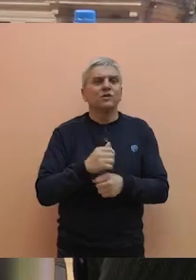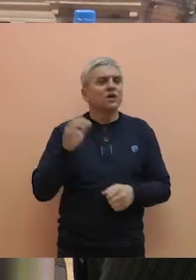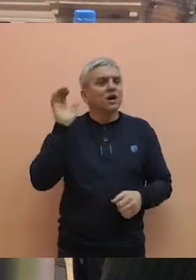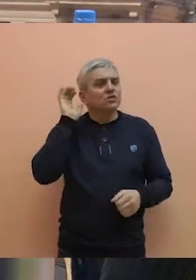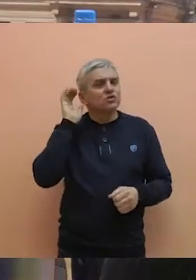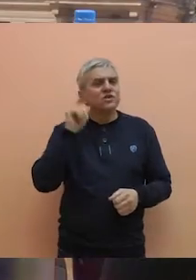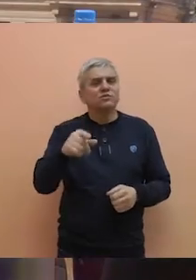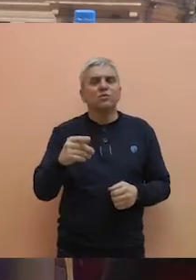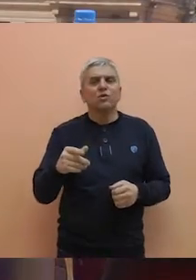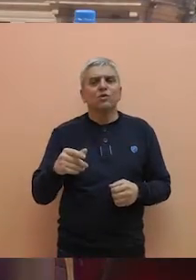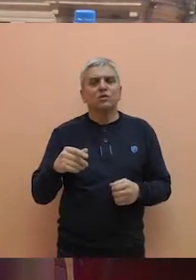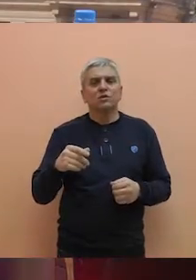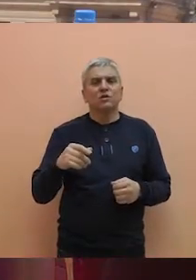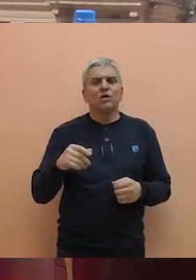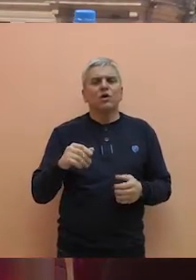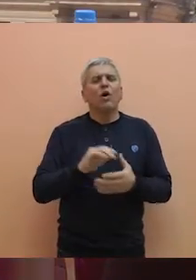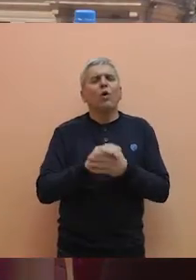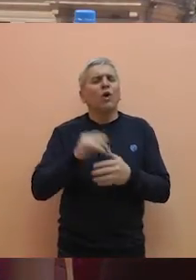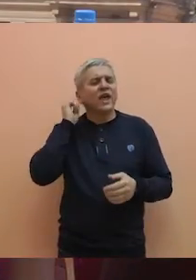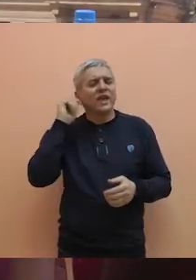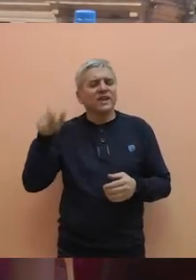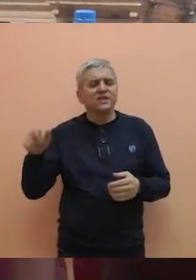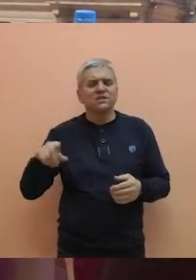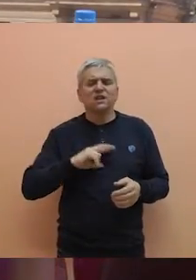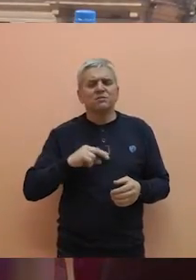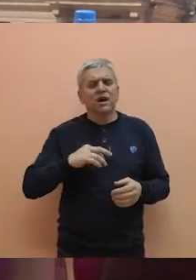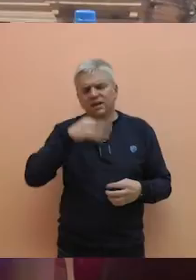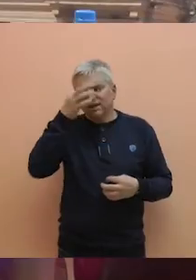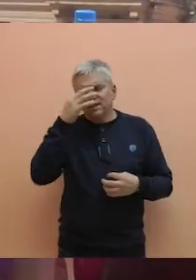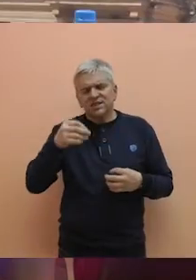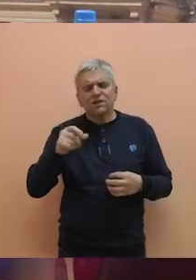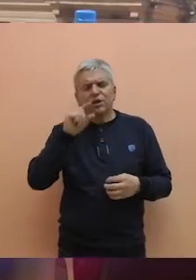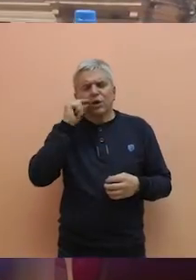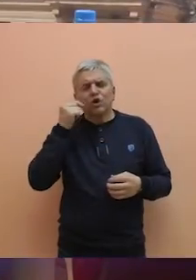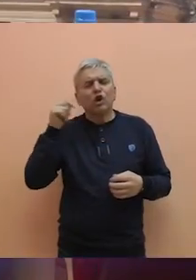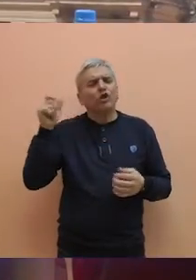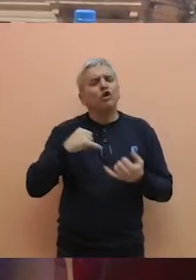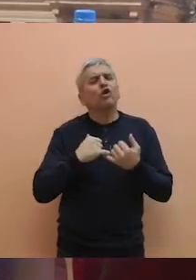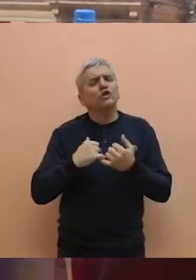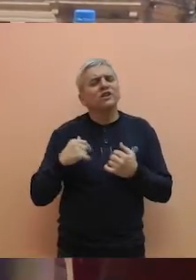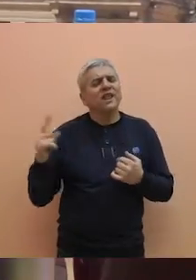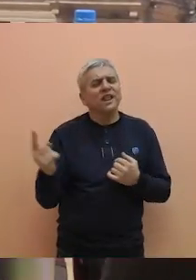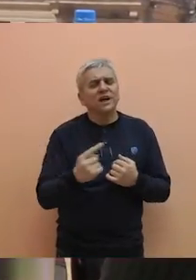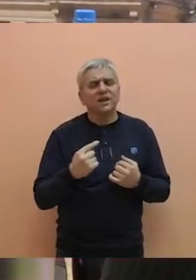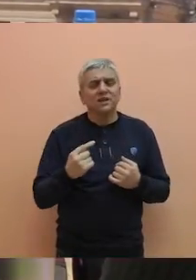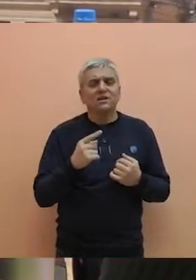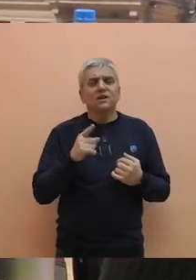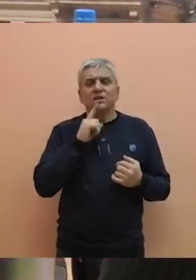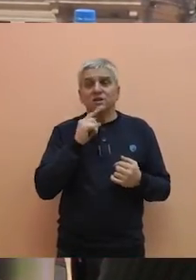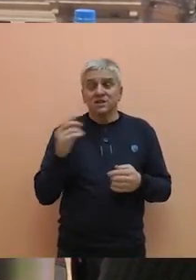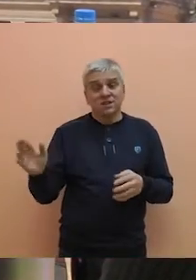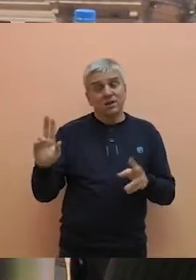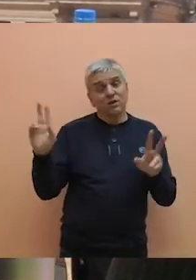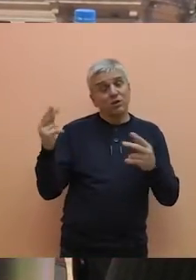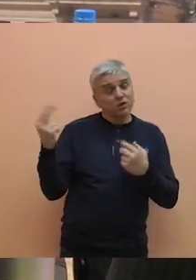Čuli smo od koleginica da bi bilo zainteresovnih roditelja, tako da ja ih i ovim putem pozivam da se